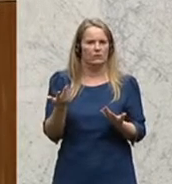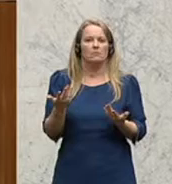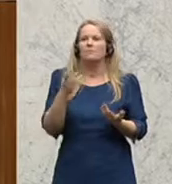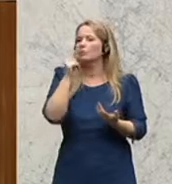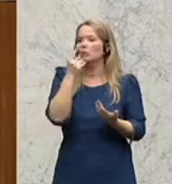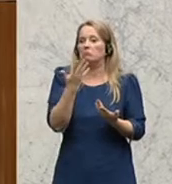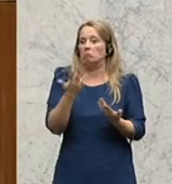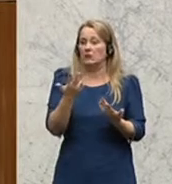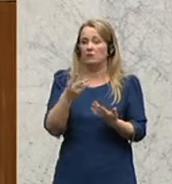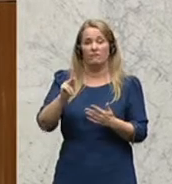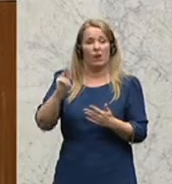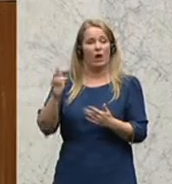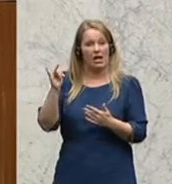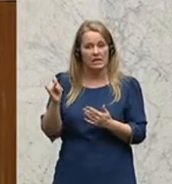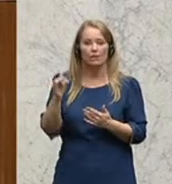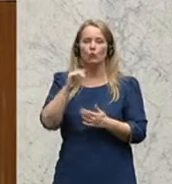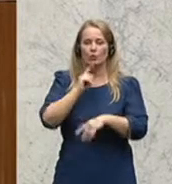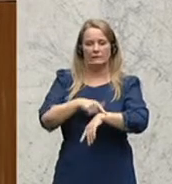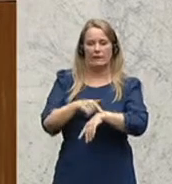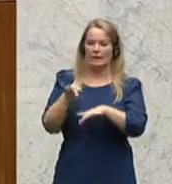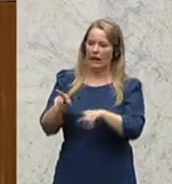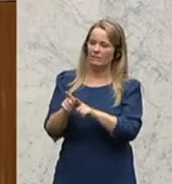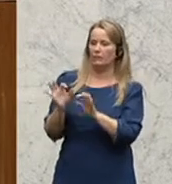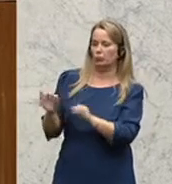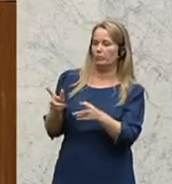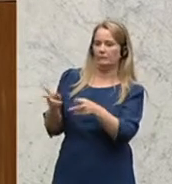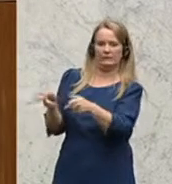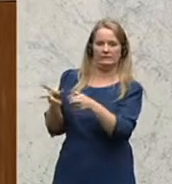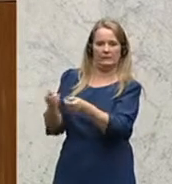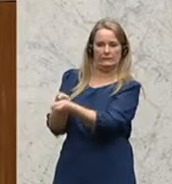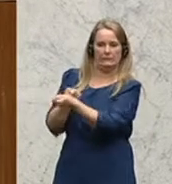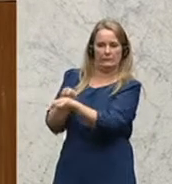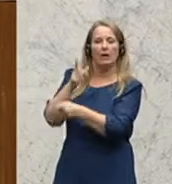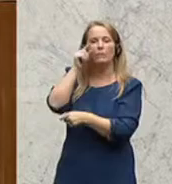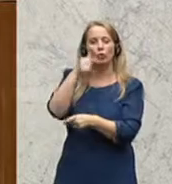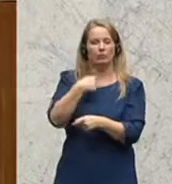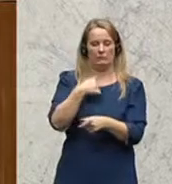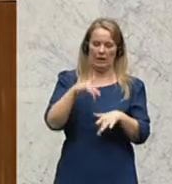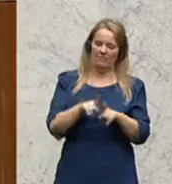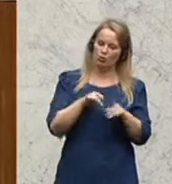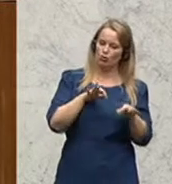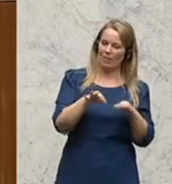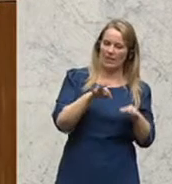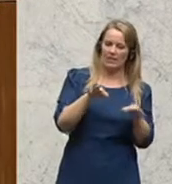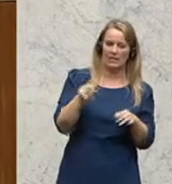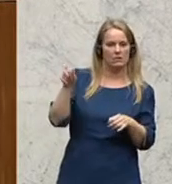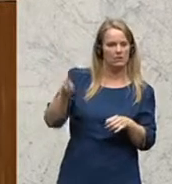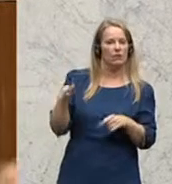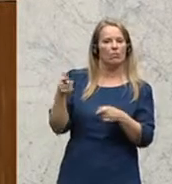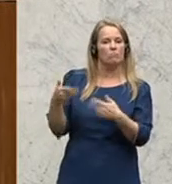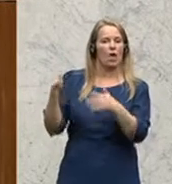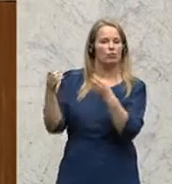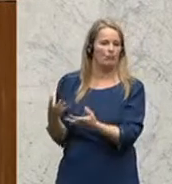anderes, als den VKI zeitlich an der Leine zu halten und den VKI einfach strategisch zu schwächen.